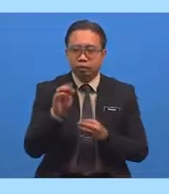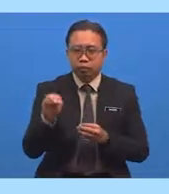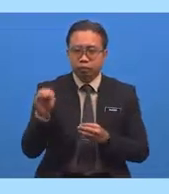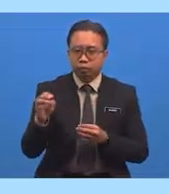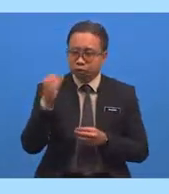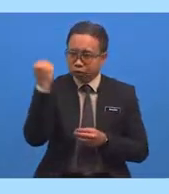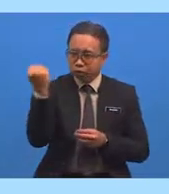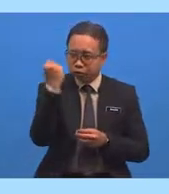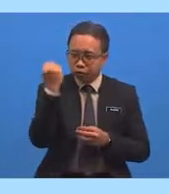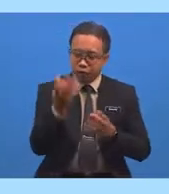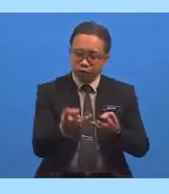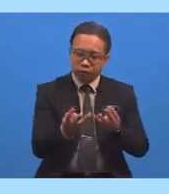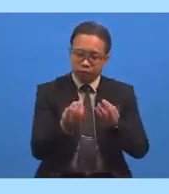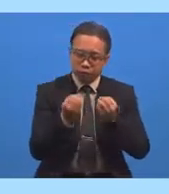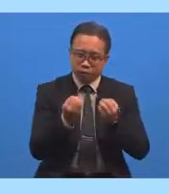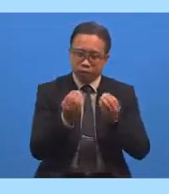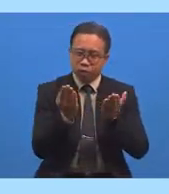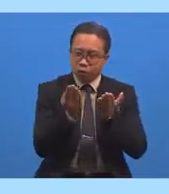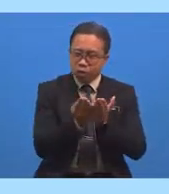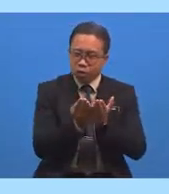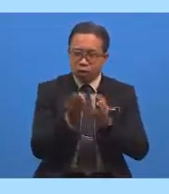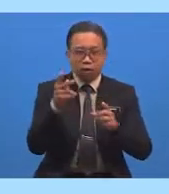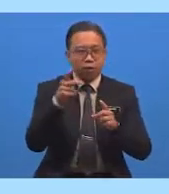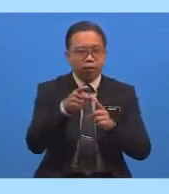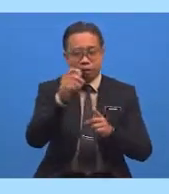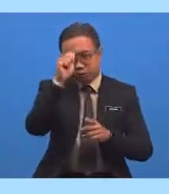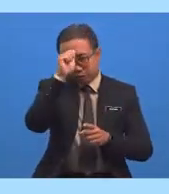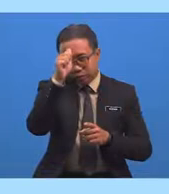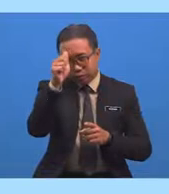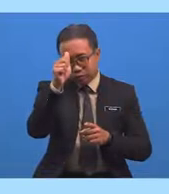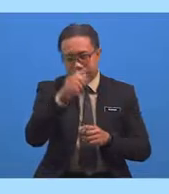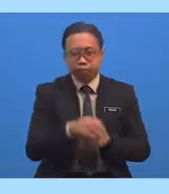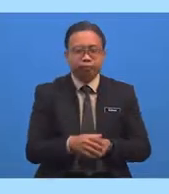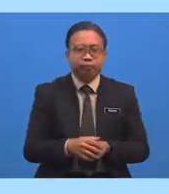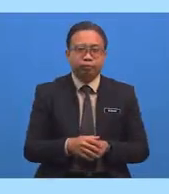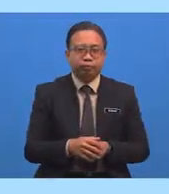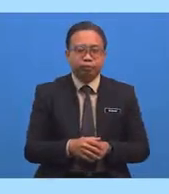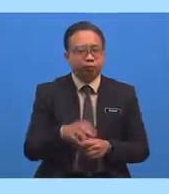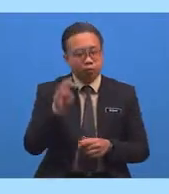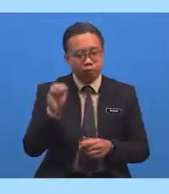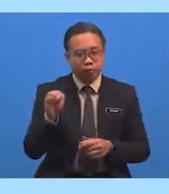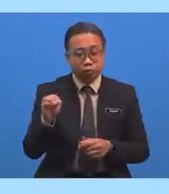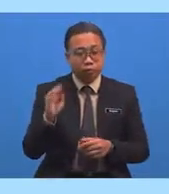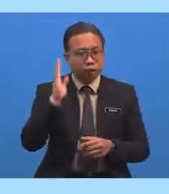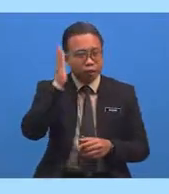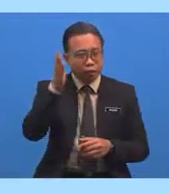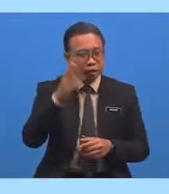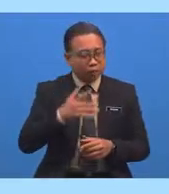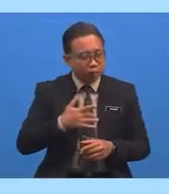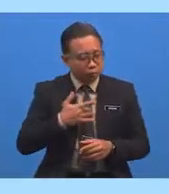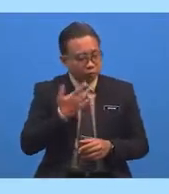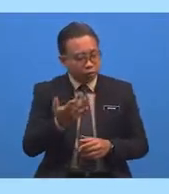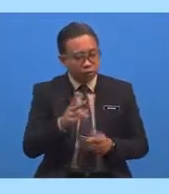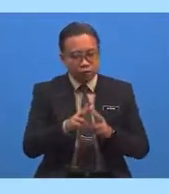sentiasa meminta Berdoa kepada Allah Ta'ala Sudah pasti Murid-murid akan rasa